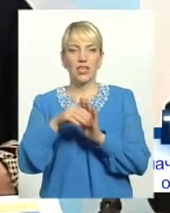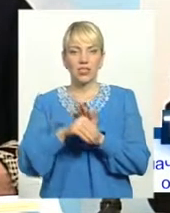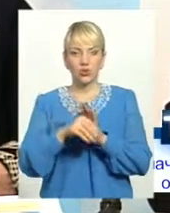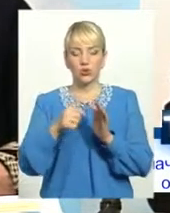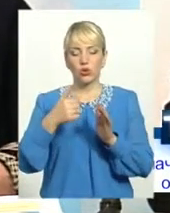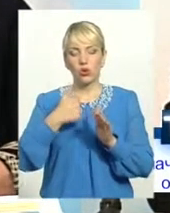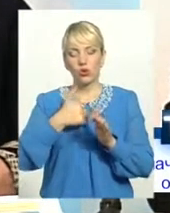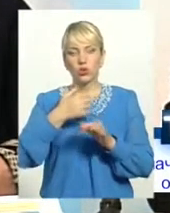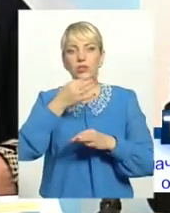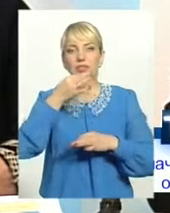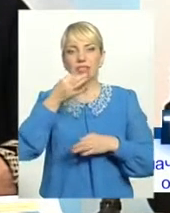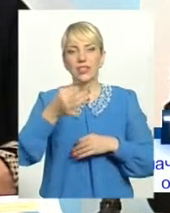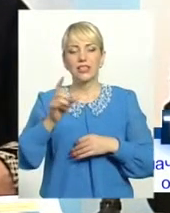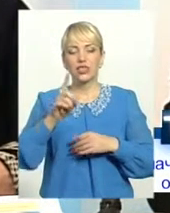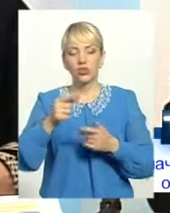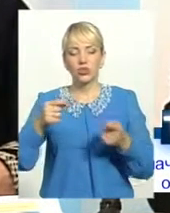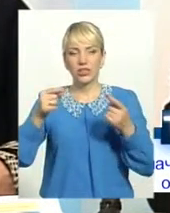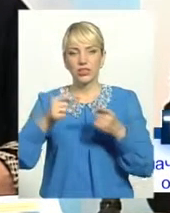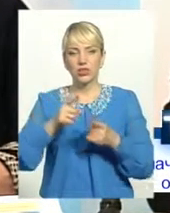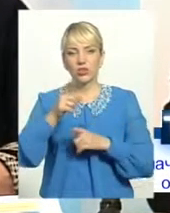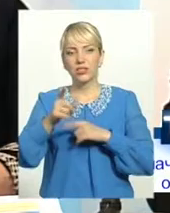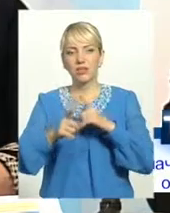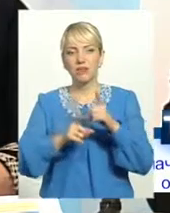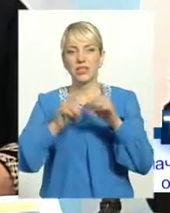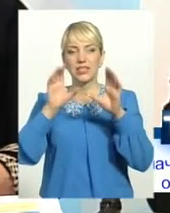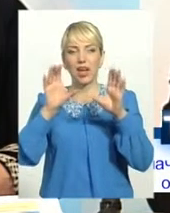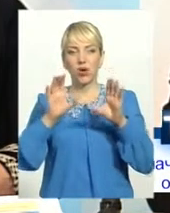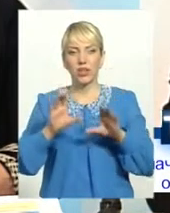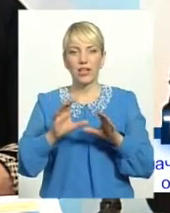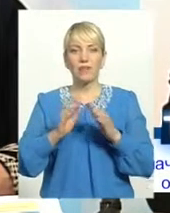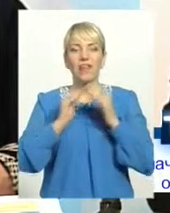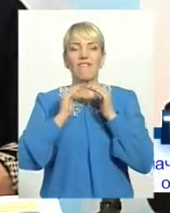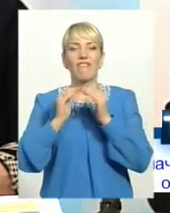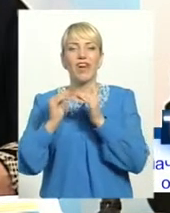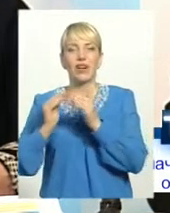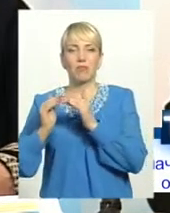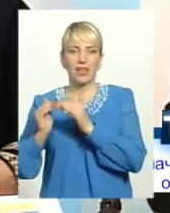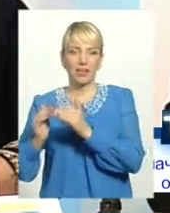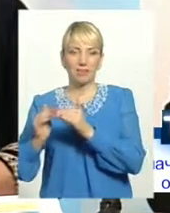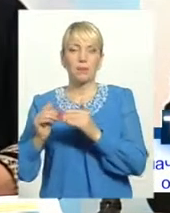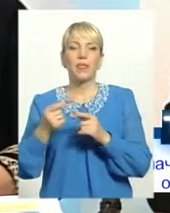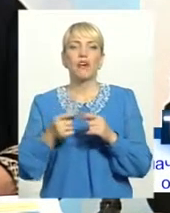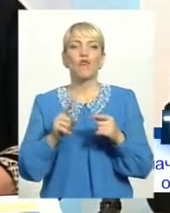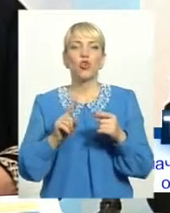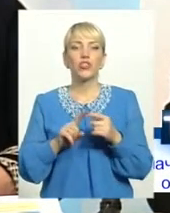таке от озвучити, що, згідно змін законодавства, то фермерські, фермери наші, вони